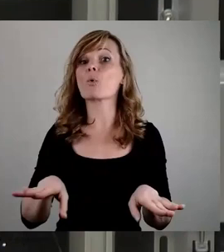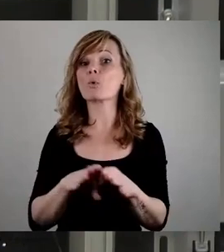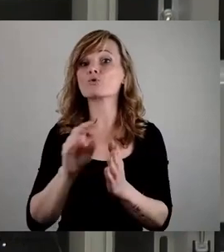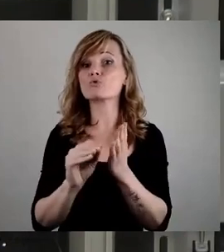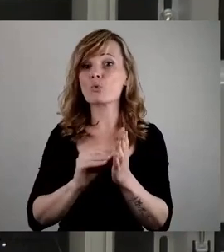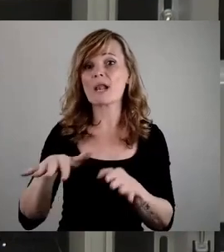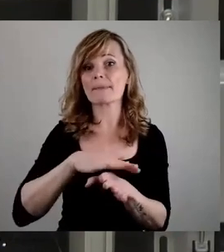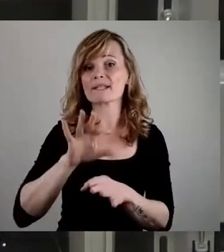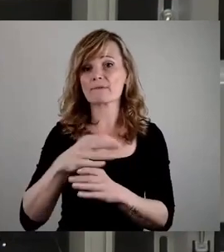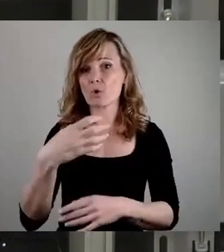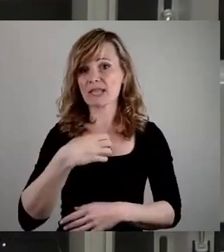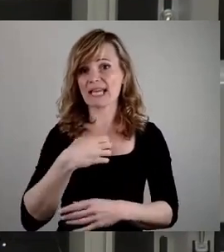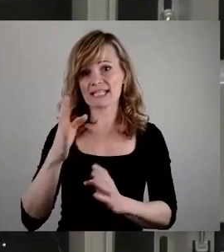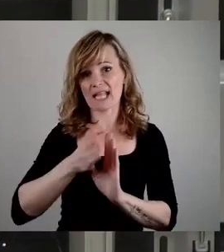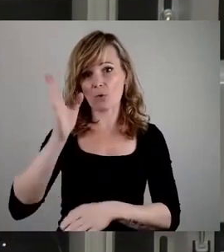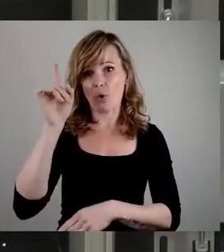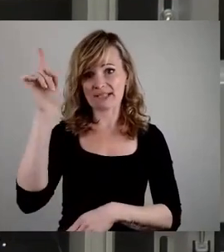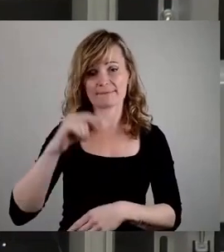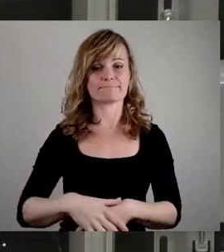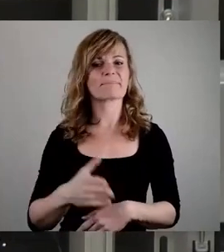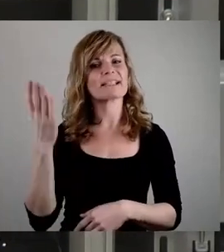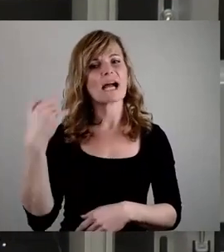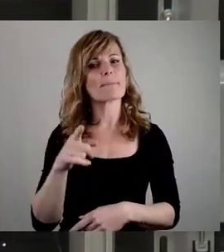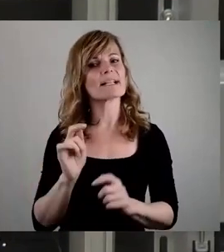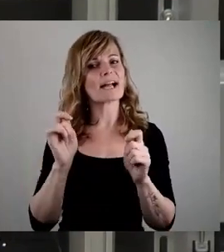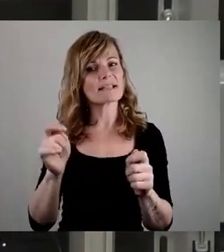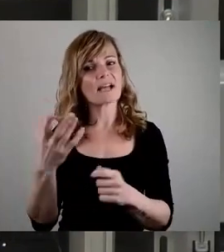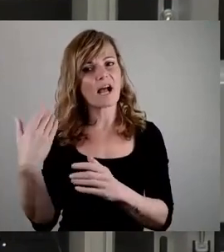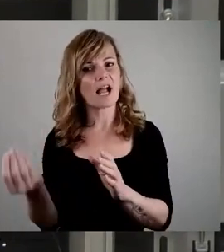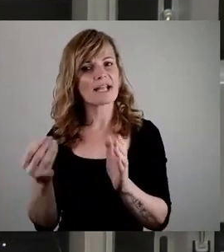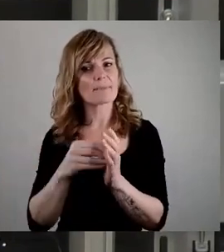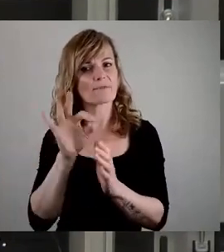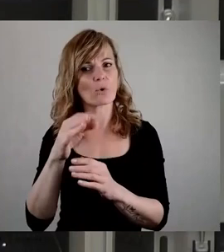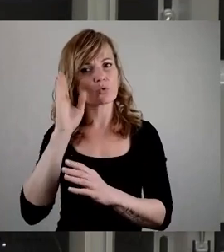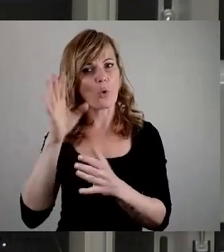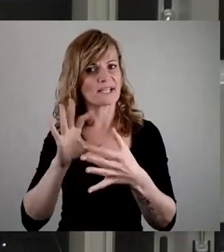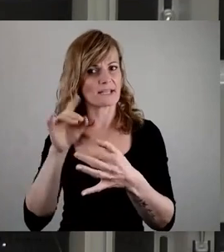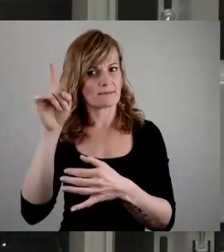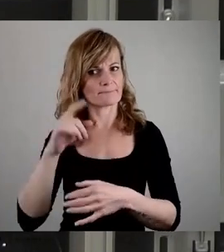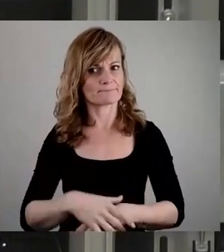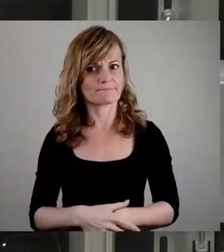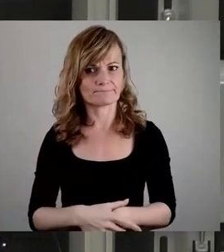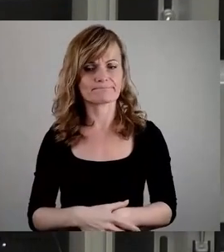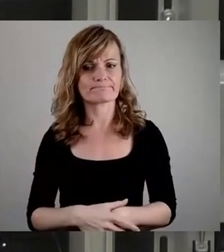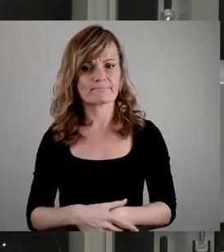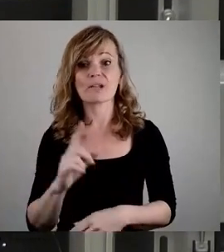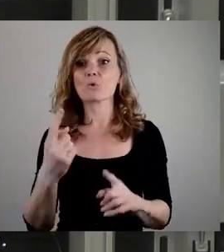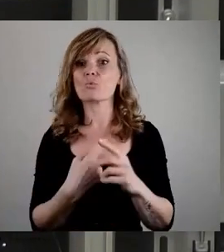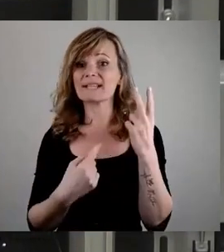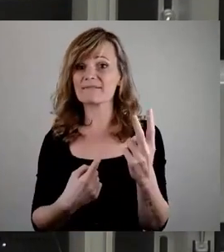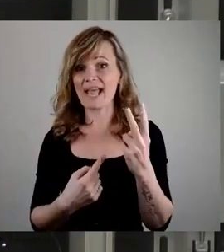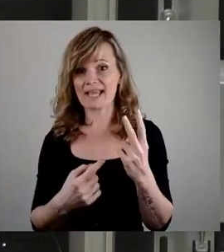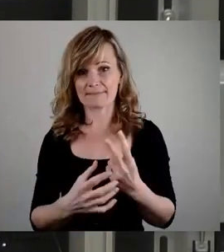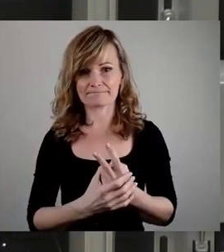Norden. Ihr Antrag zielte damals, den Sie eingebracht haben, für den Norden mit ab. Nummer zwei, wenn